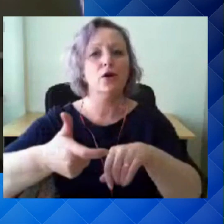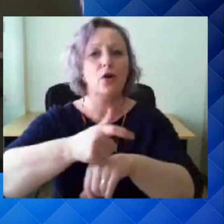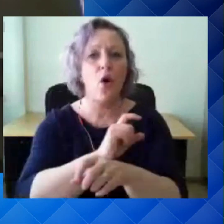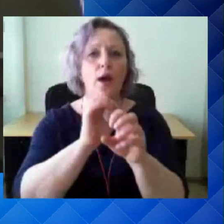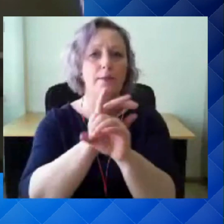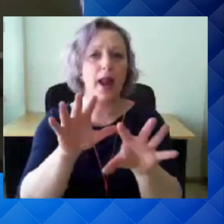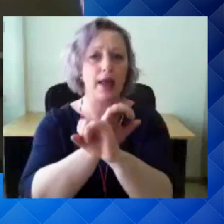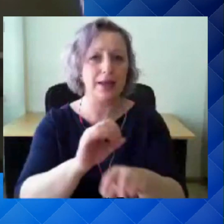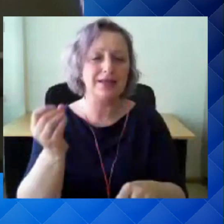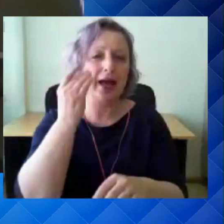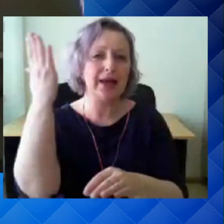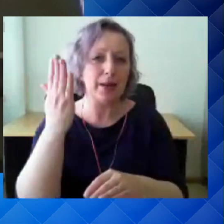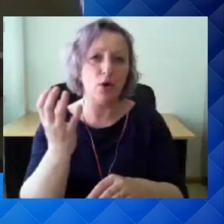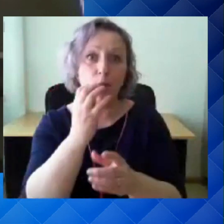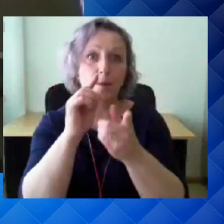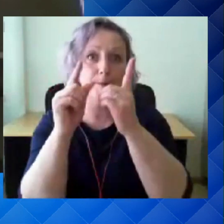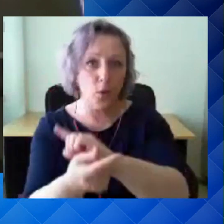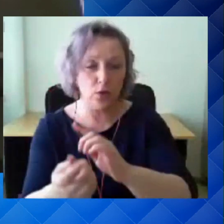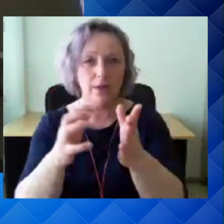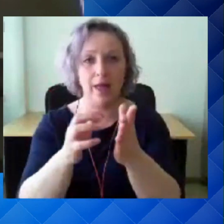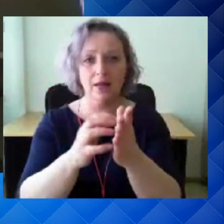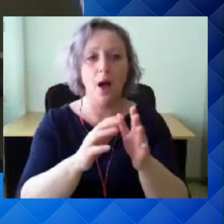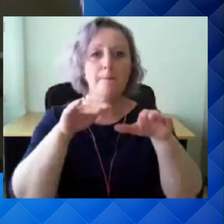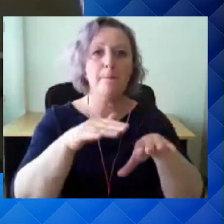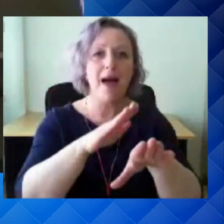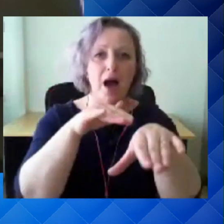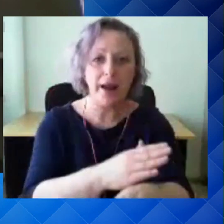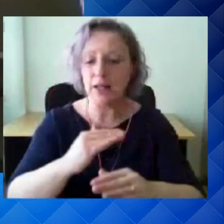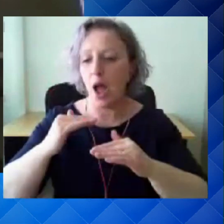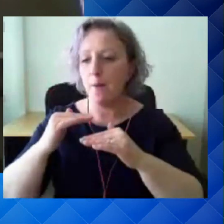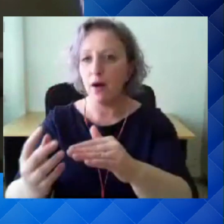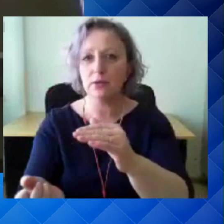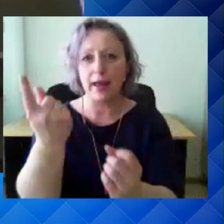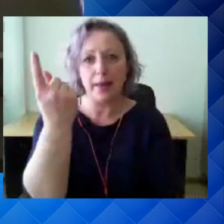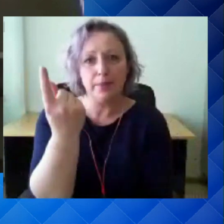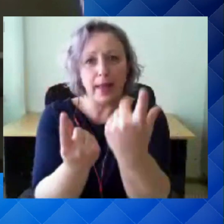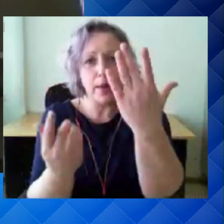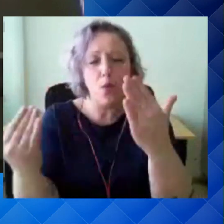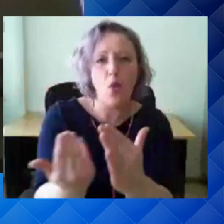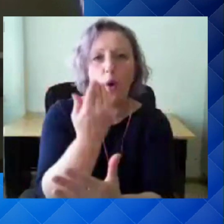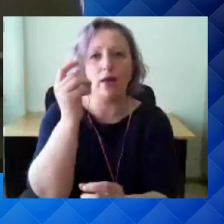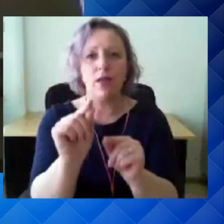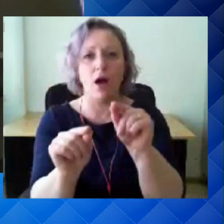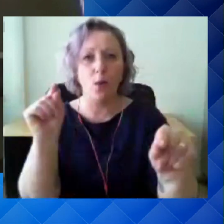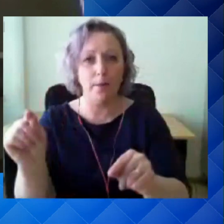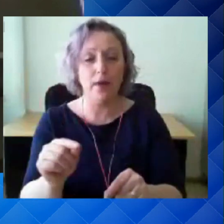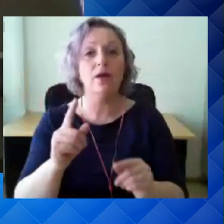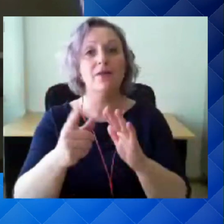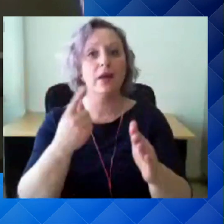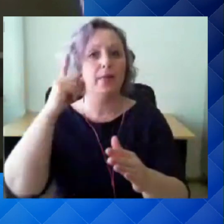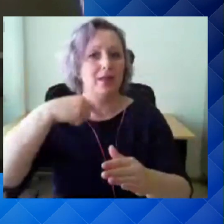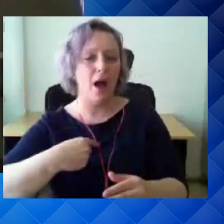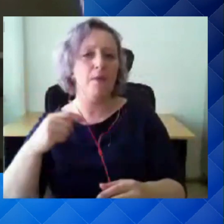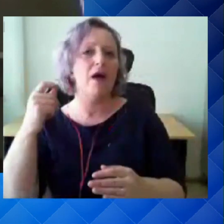sellega kaasnevates siis merest ja maapinnast välja tulevatest uutest nakkustest ja lisaks teame ka, et antibiootikumide väär